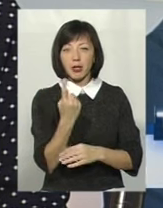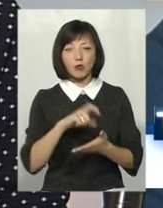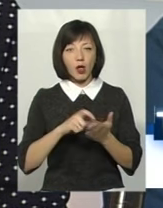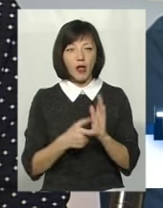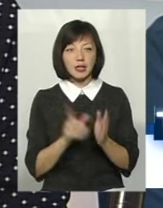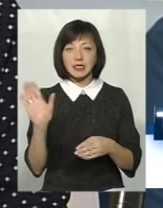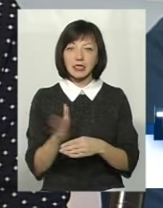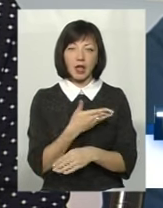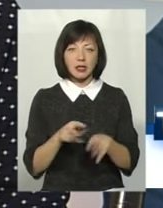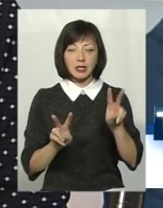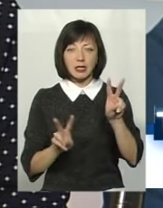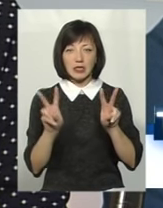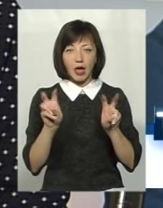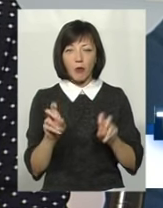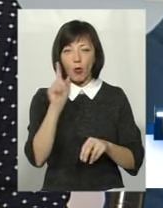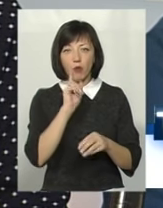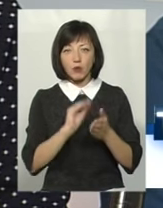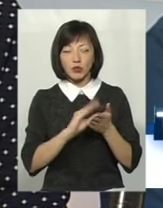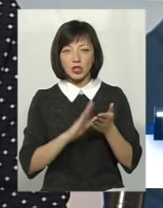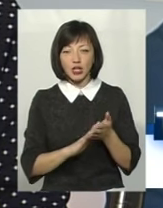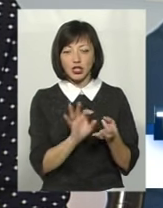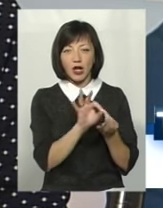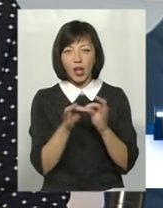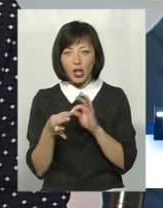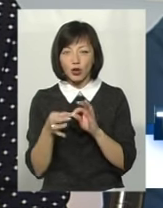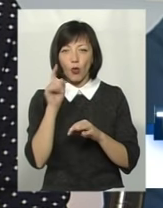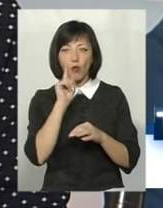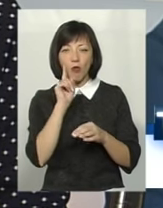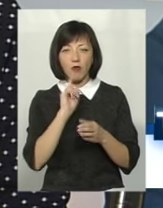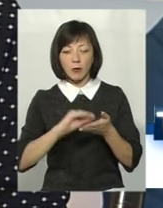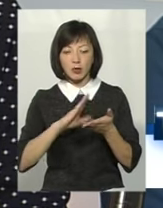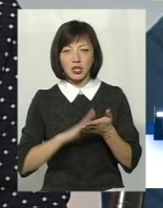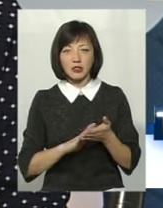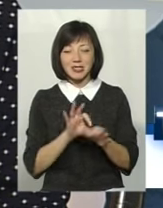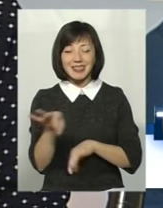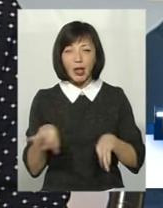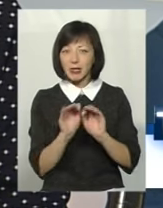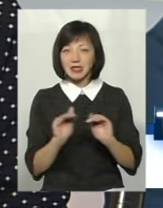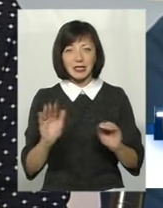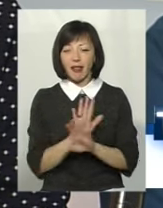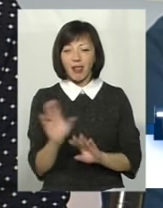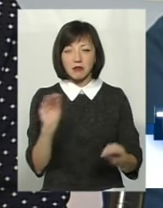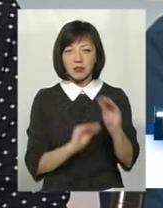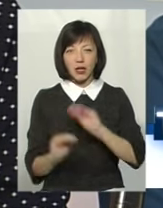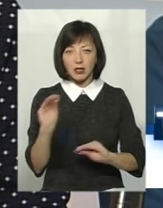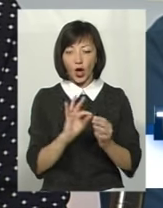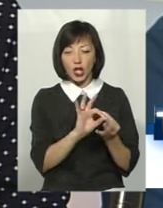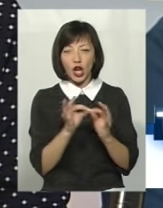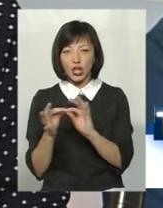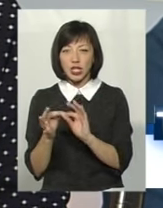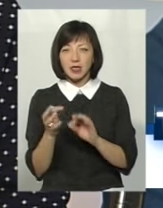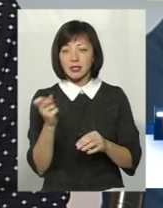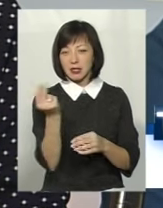класі зняти теми умовне позначення речень, умовне позначення схем. Діти вже не складають речень за